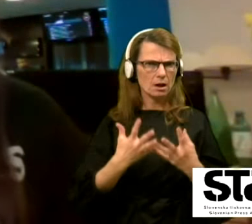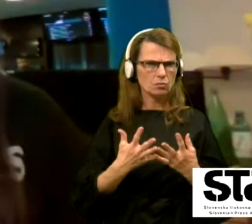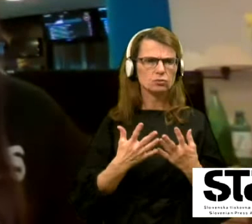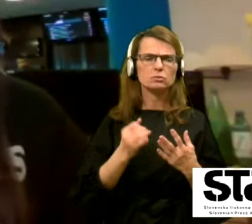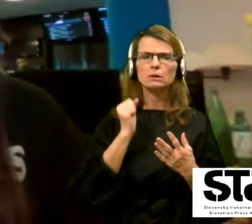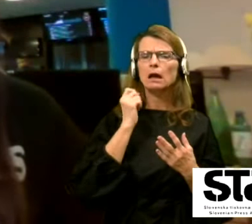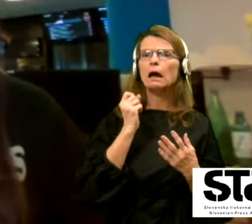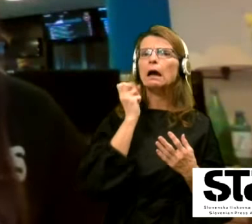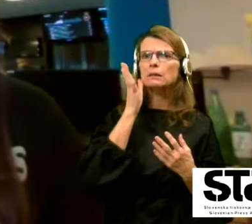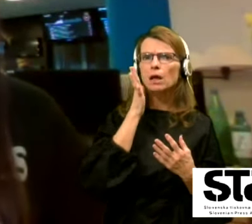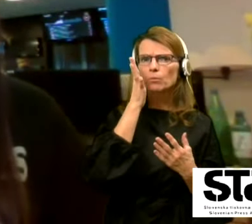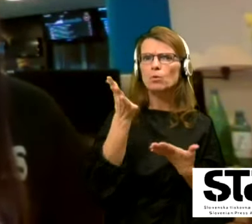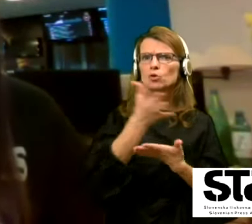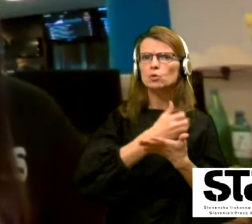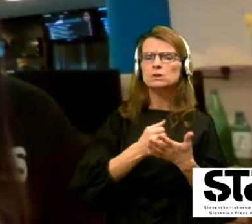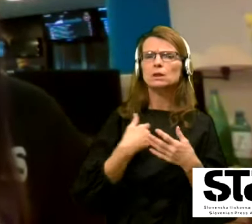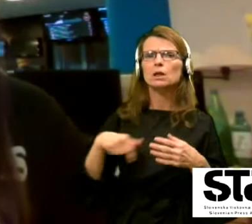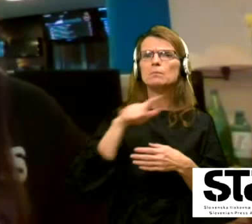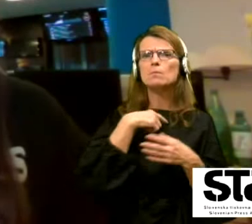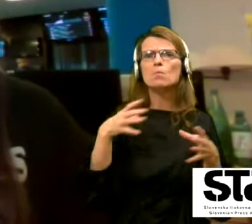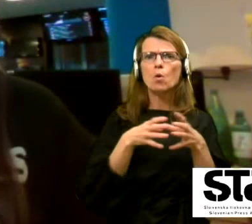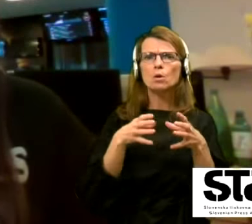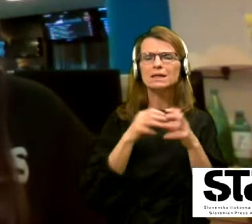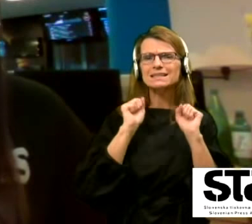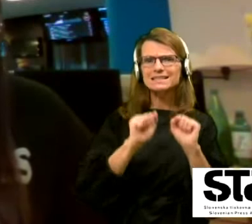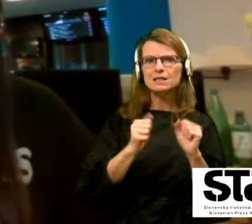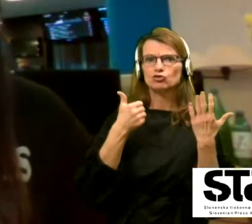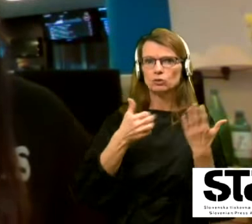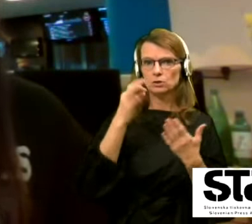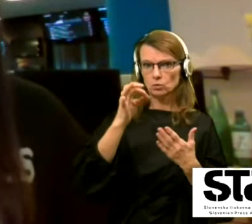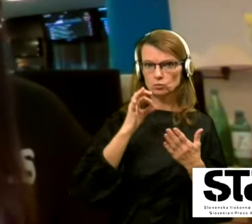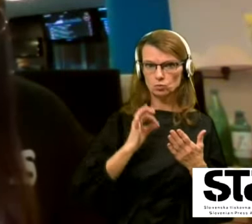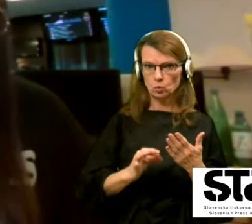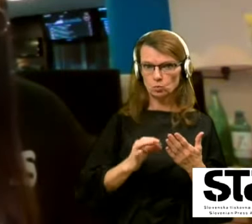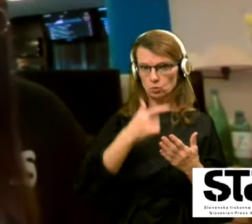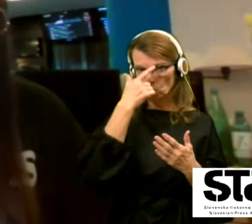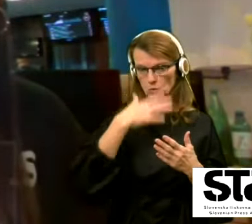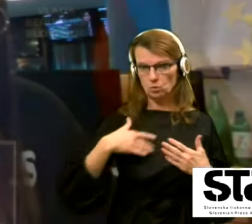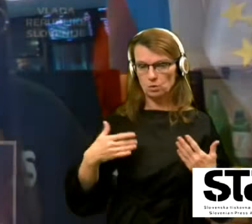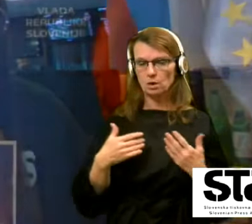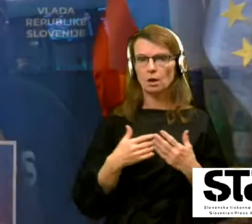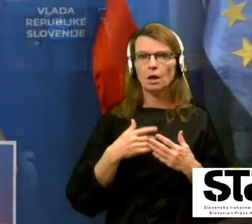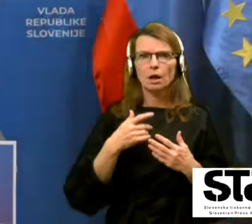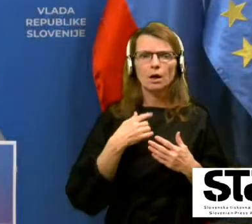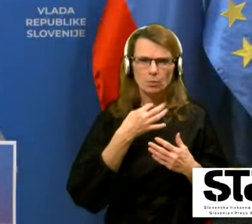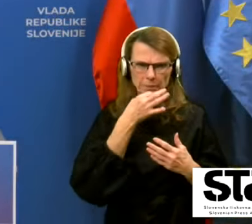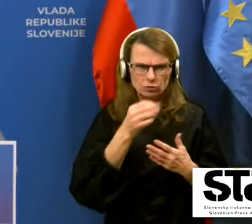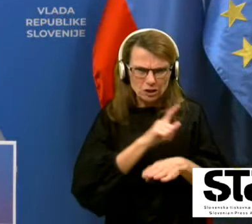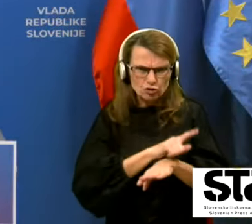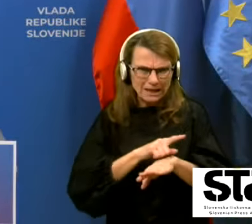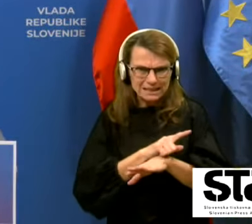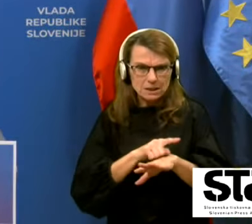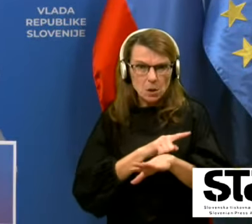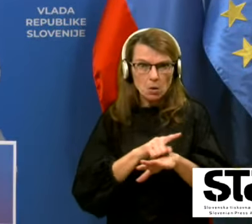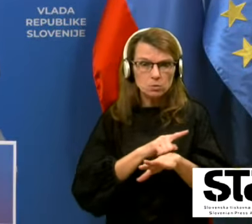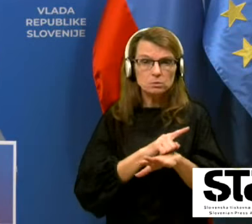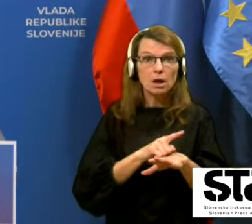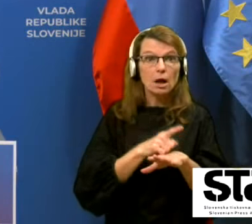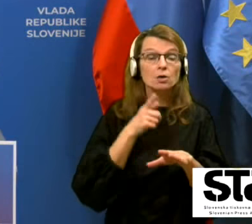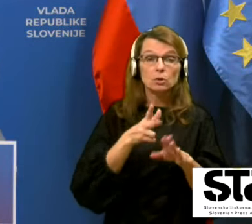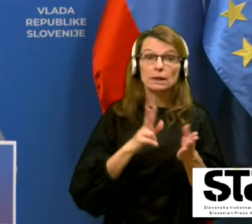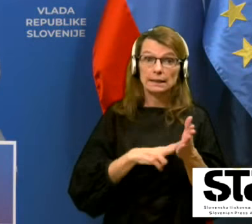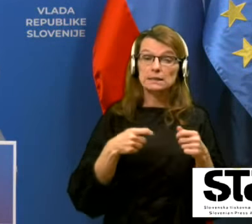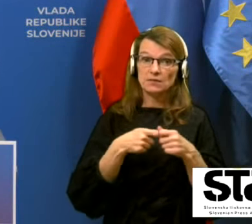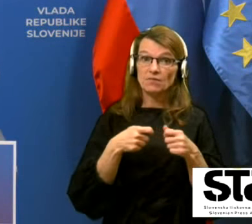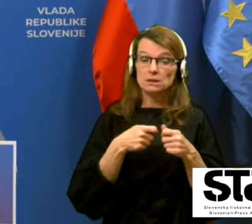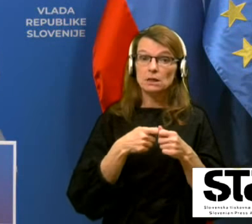bi lahko dosedito neko kolektivno imunost 60 stotkov? Aha, časovno mislite, to je vezano res, kako bo